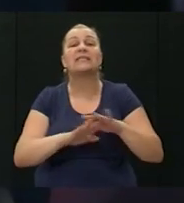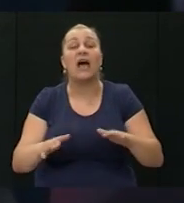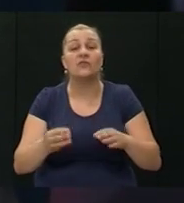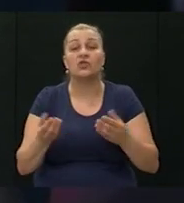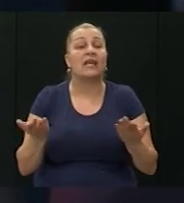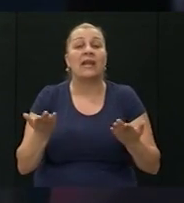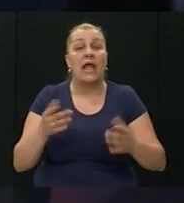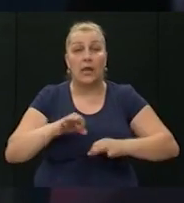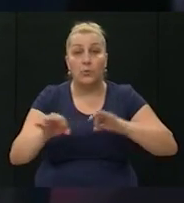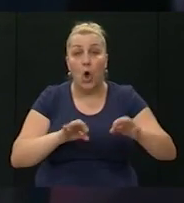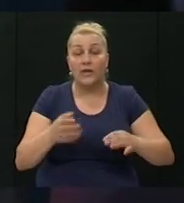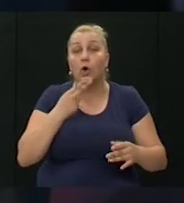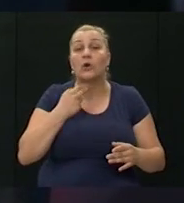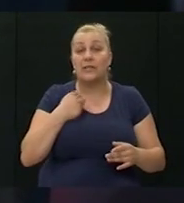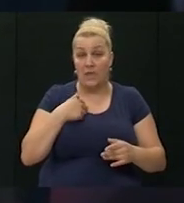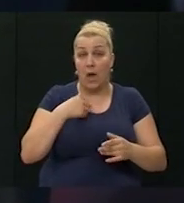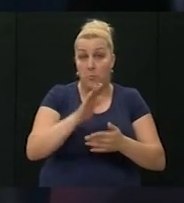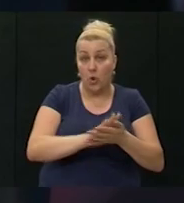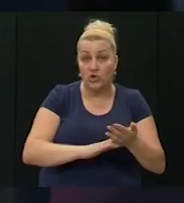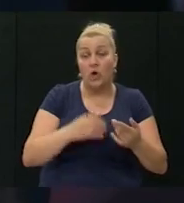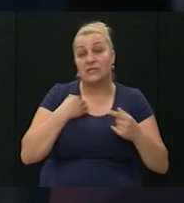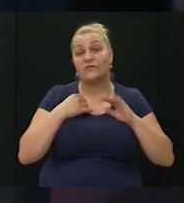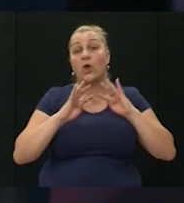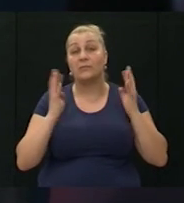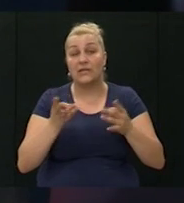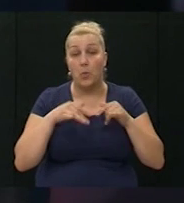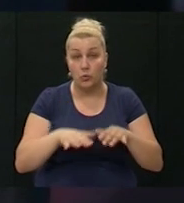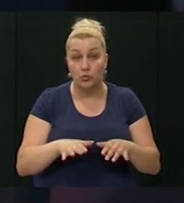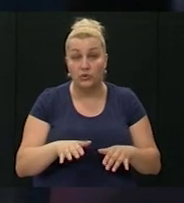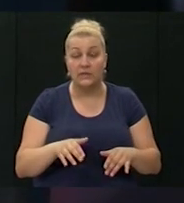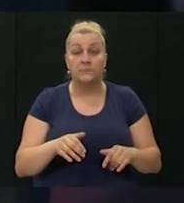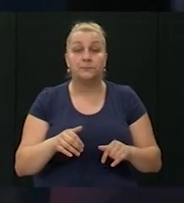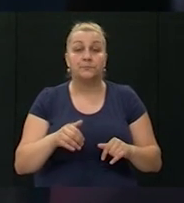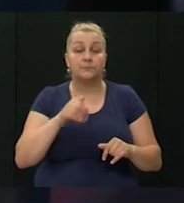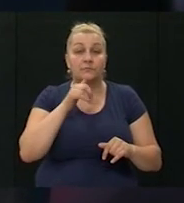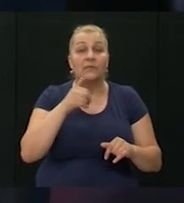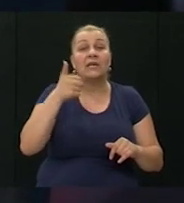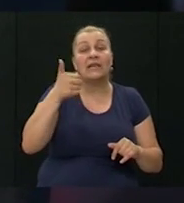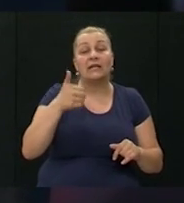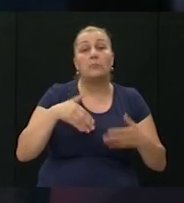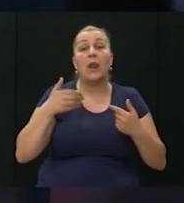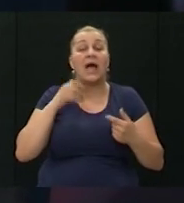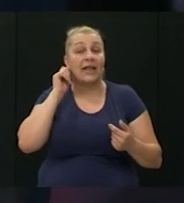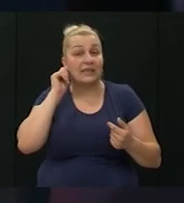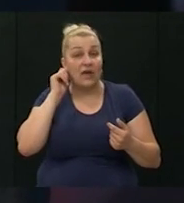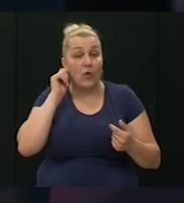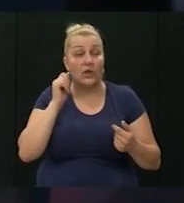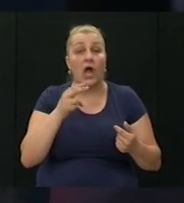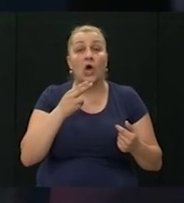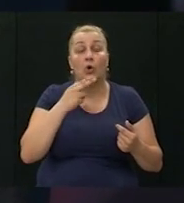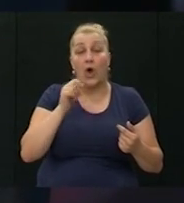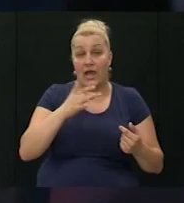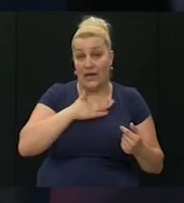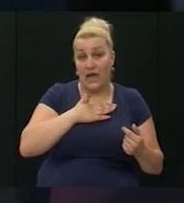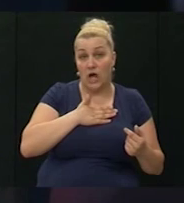projekte koje sam ja počeo normalno sa svojim timom ljudi i jedna mlada djevojka koja je